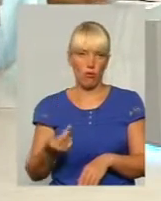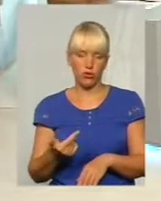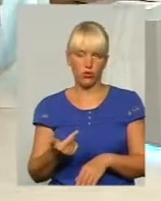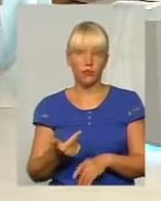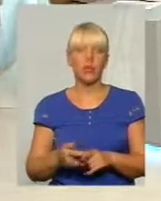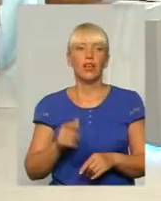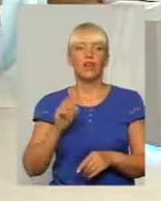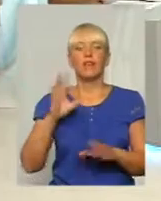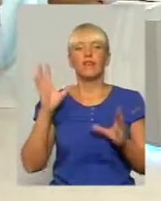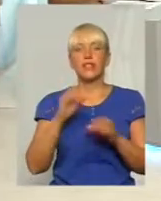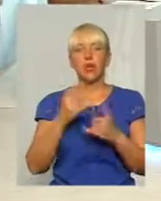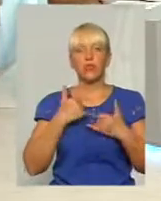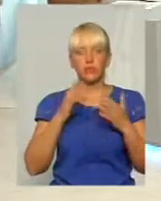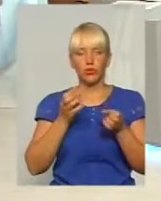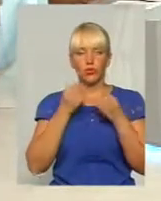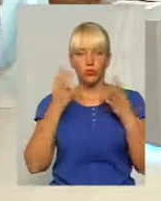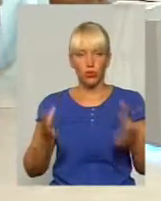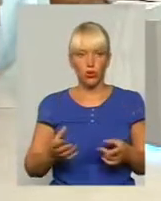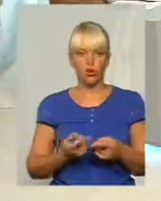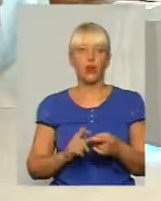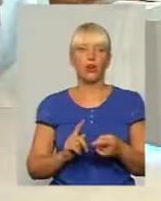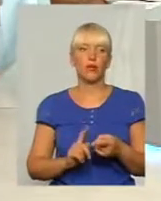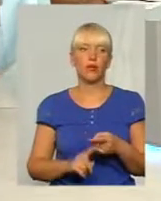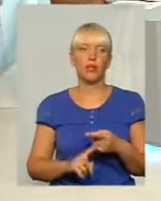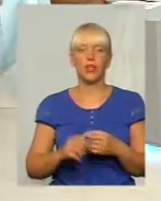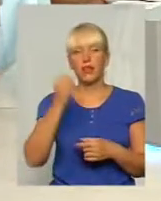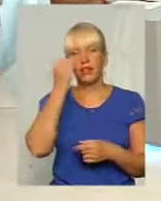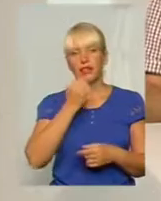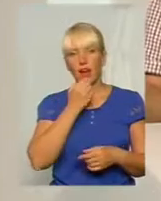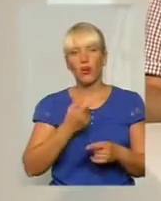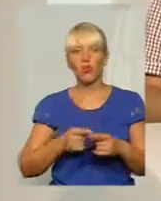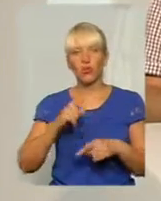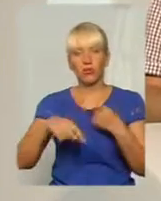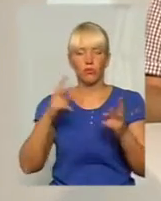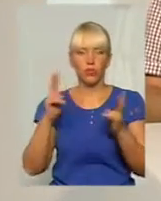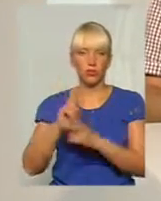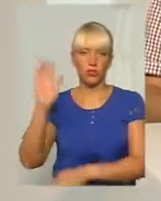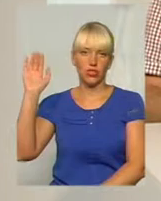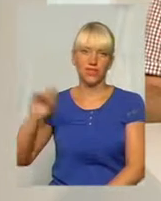погане, все в нас буде добре. Я дякую всім, хтось дивиться нас в ефірі. Дякую, до зустрічі.